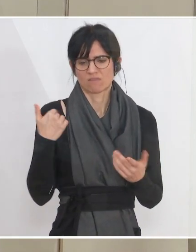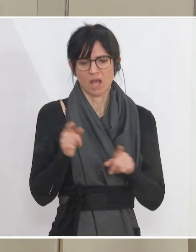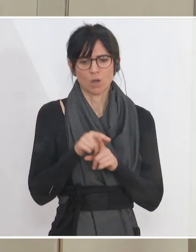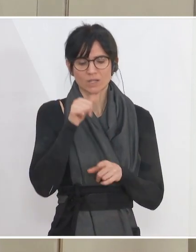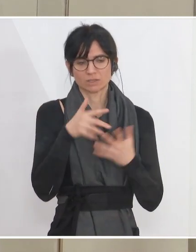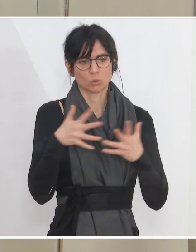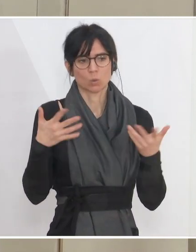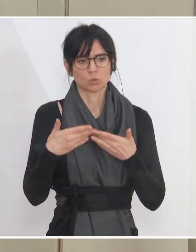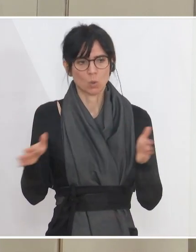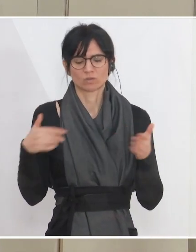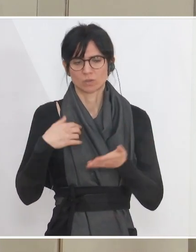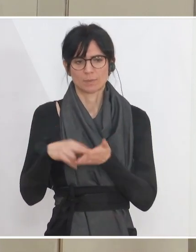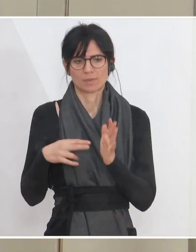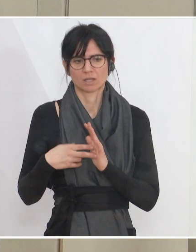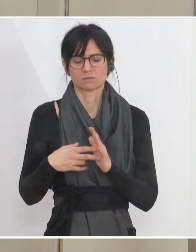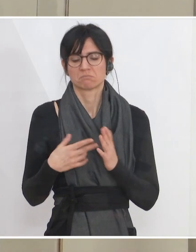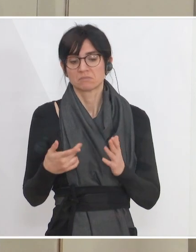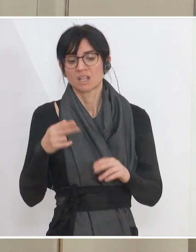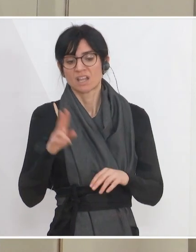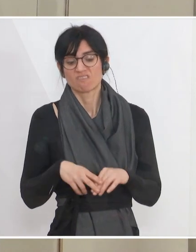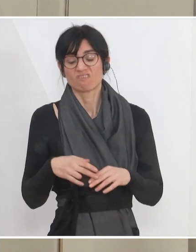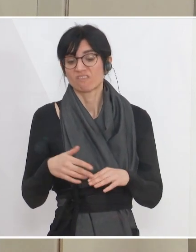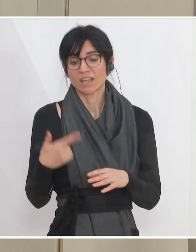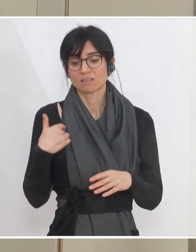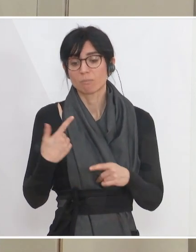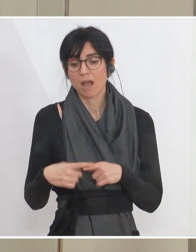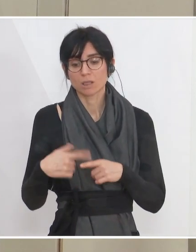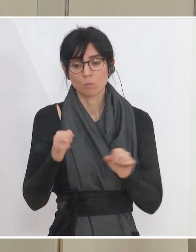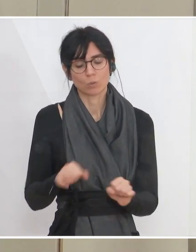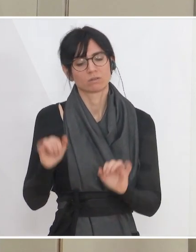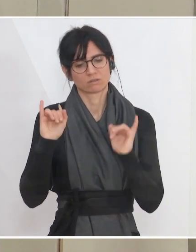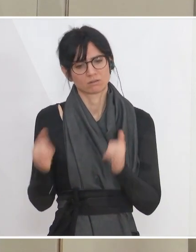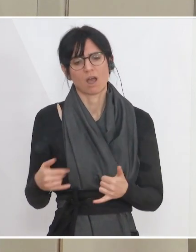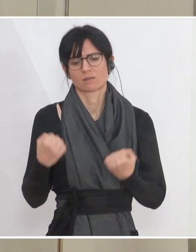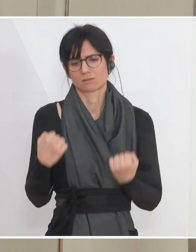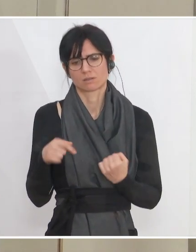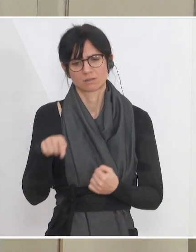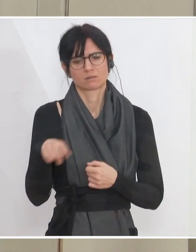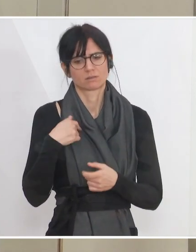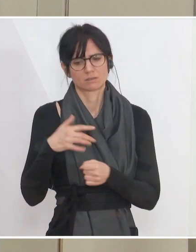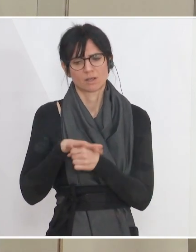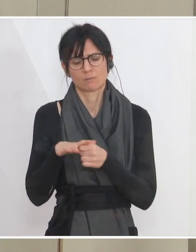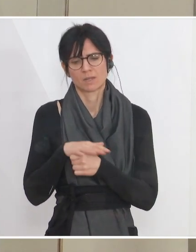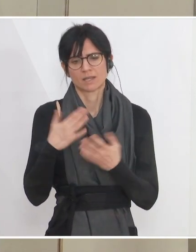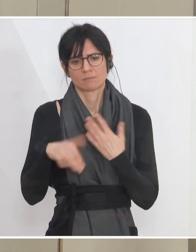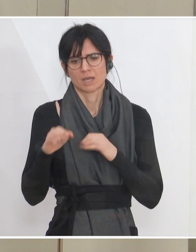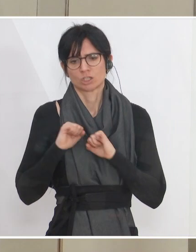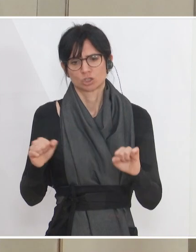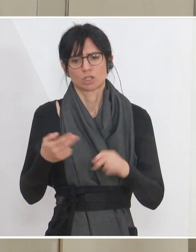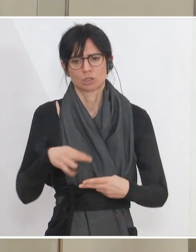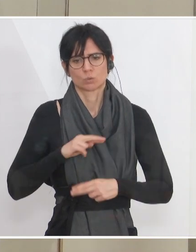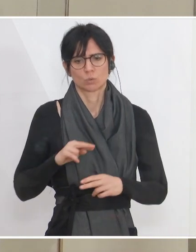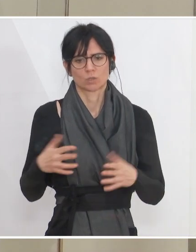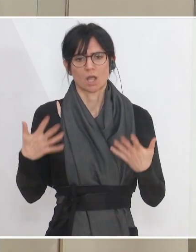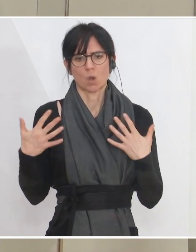geplant. Je früher die möglich sind, nachhaltig, desto leichter wird sich auch der Bereich des Arbeitsmarkts erholen, den ich zuvor als